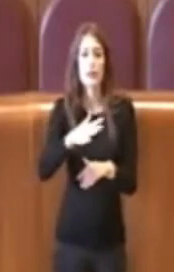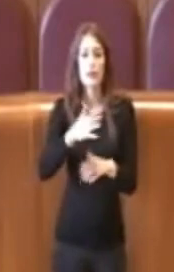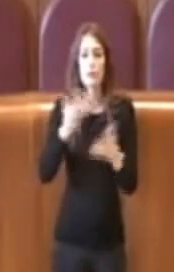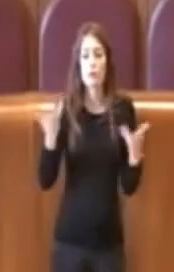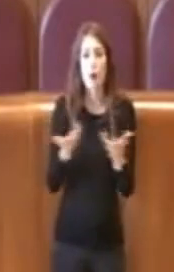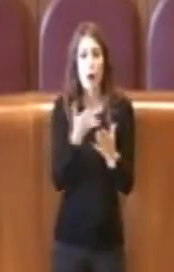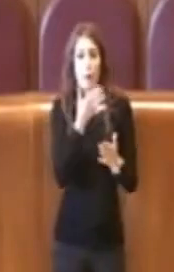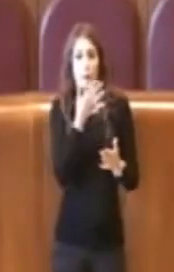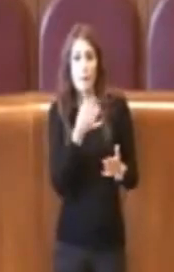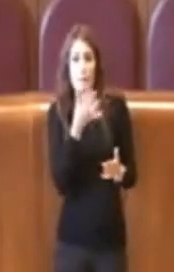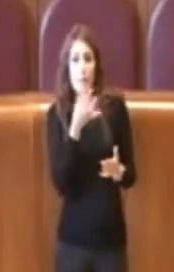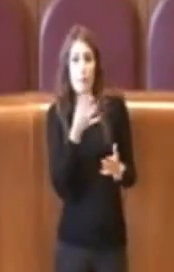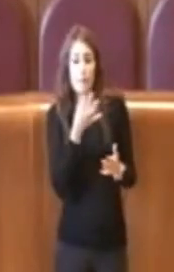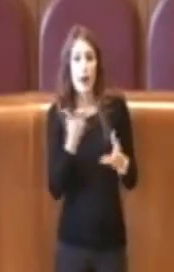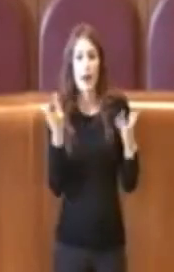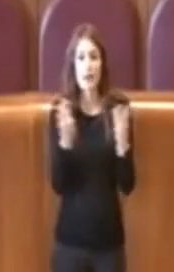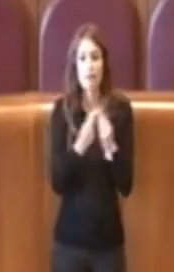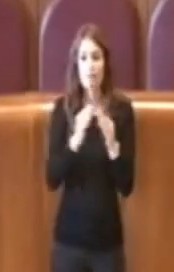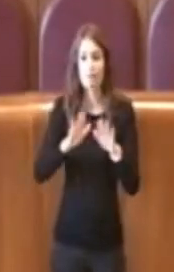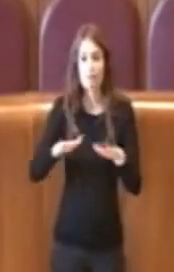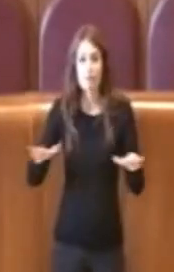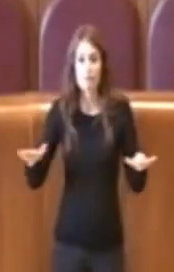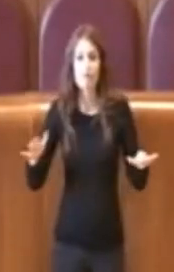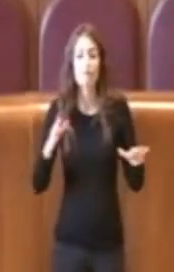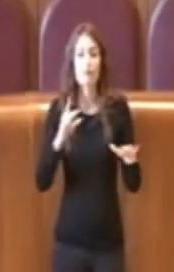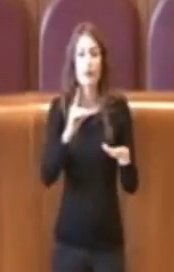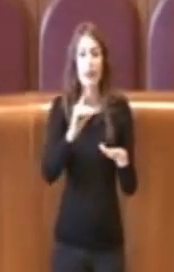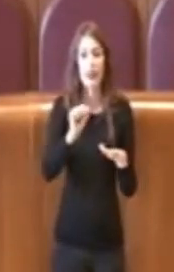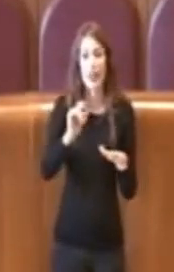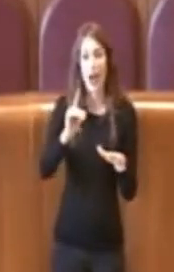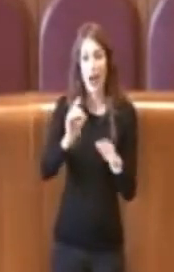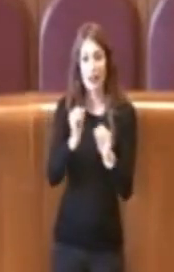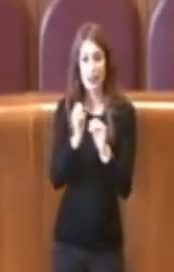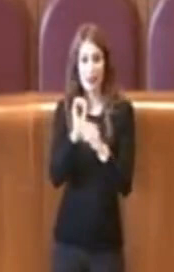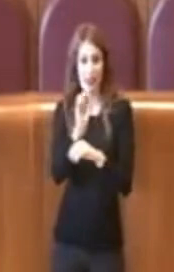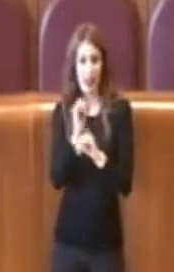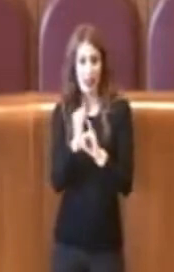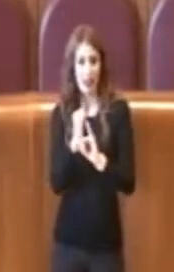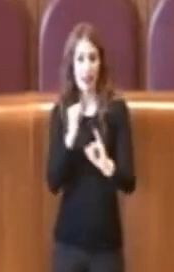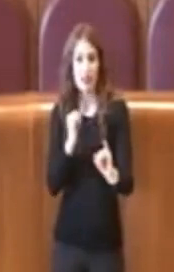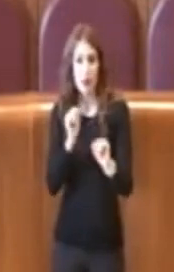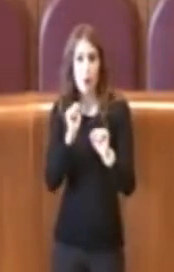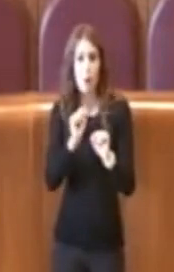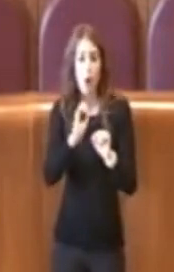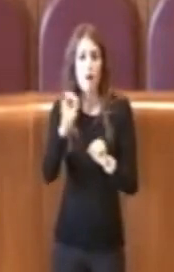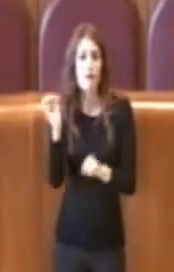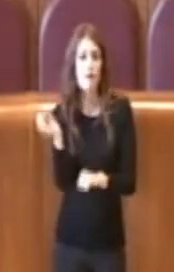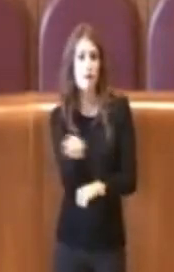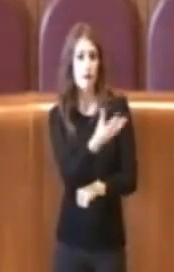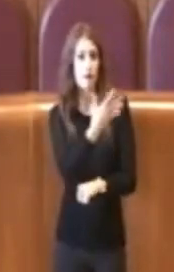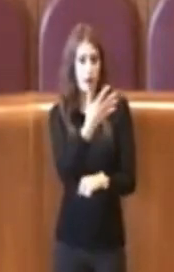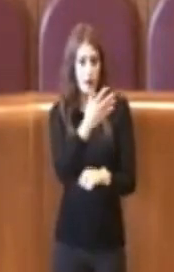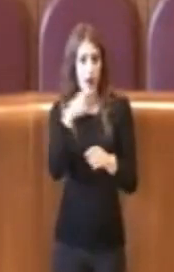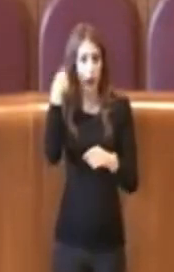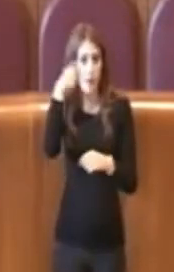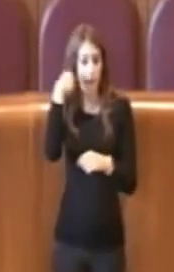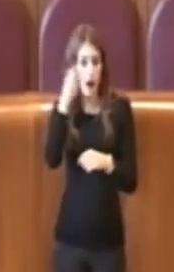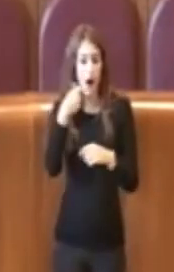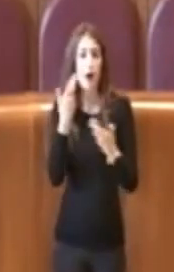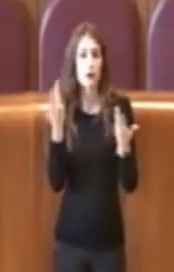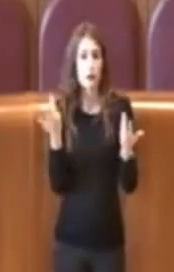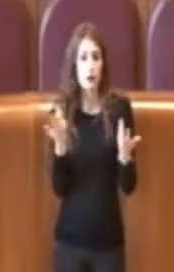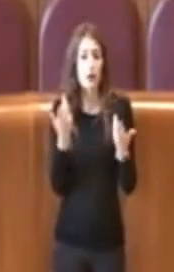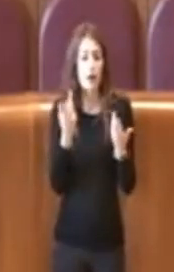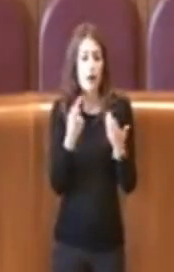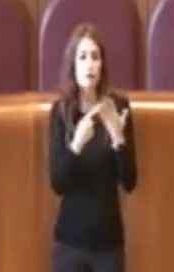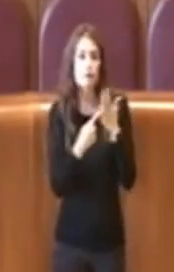quando i ragazzi stanno in DAD e quindi magari mandare dei filmati per far capire quanto sia importante la riduzione.